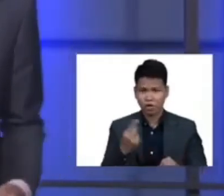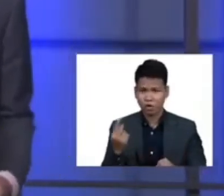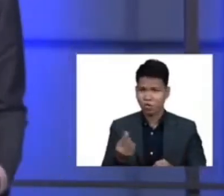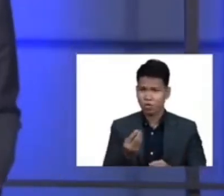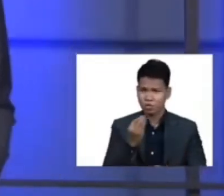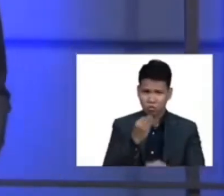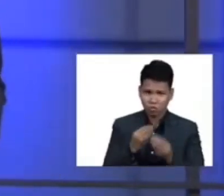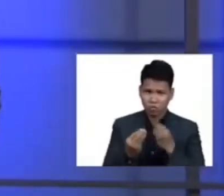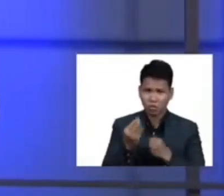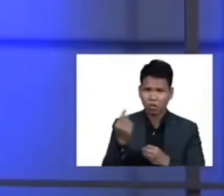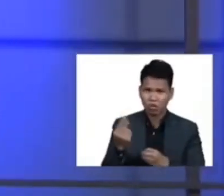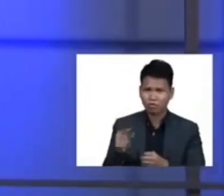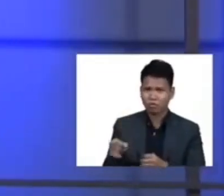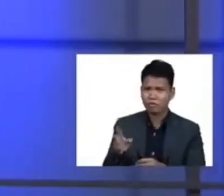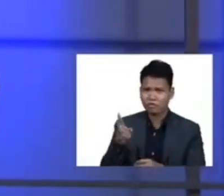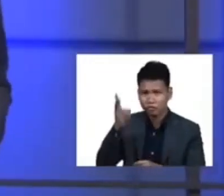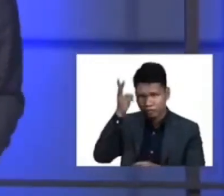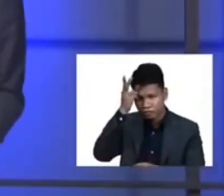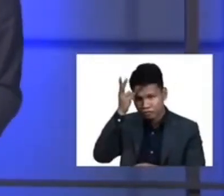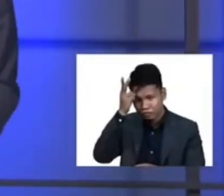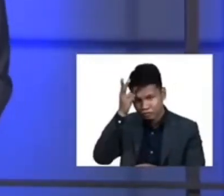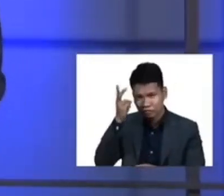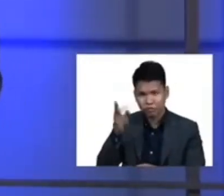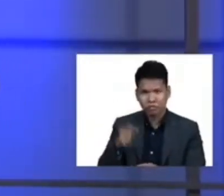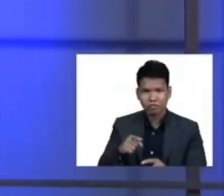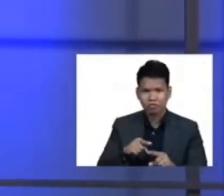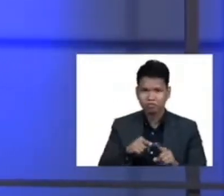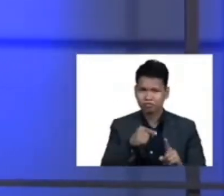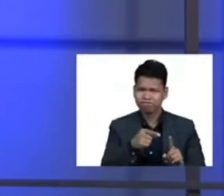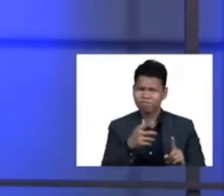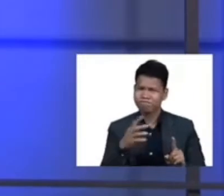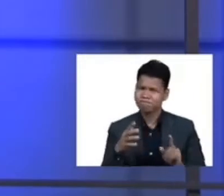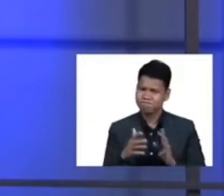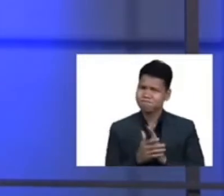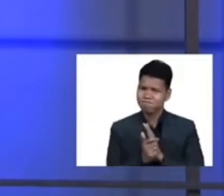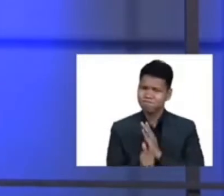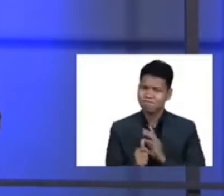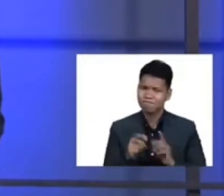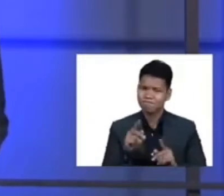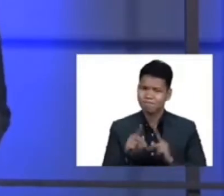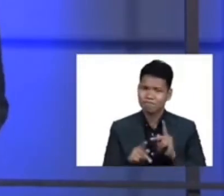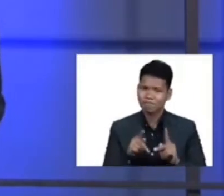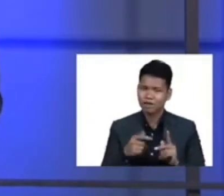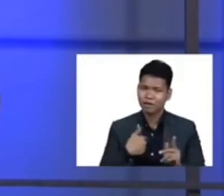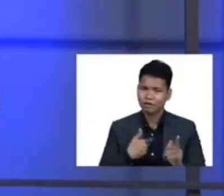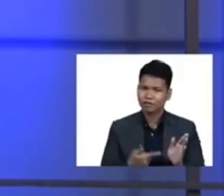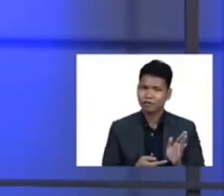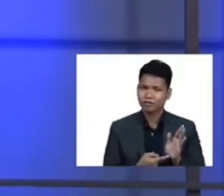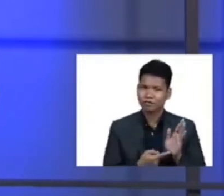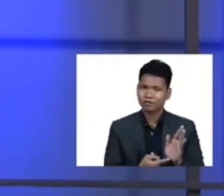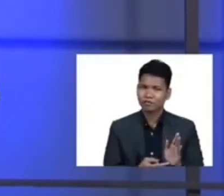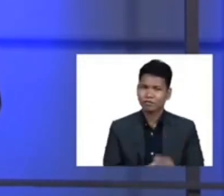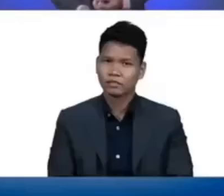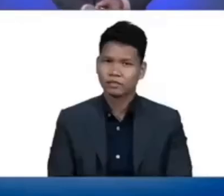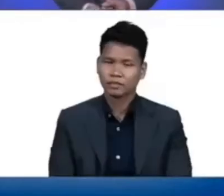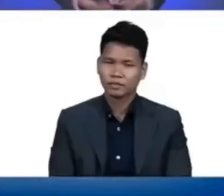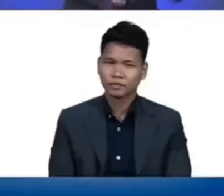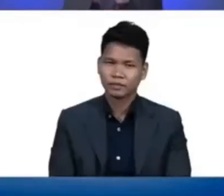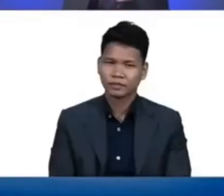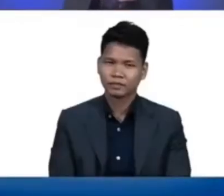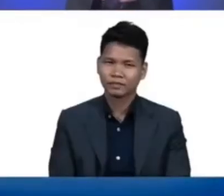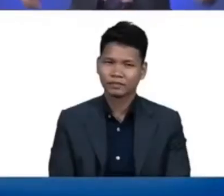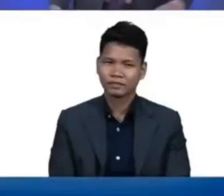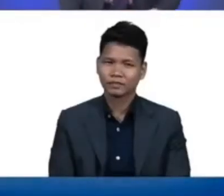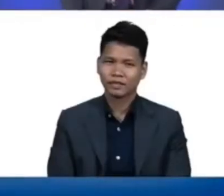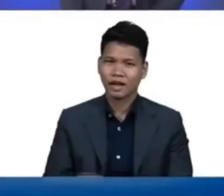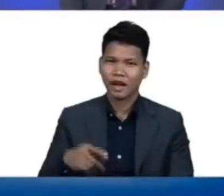nanggaling lahat sa tanim and they are prominent people. And I would like to show you some of them. nandito po ang